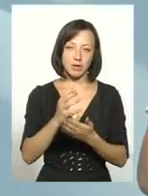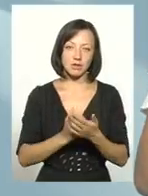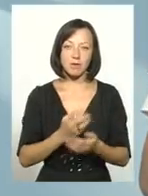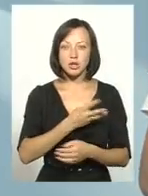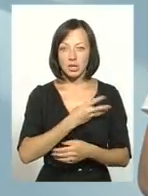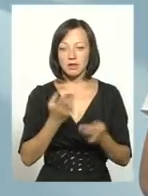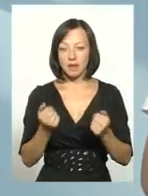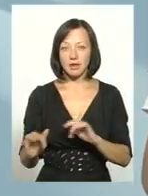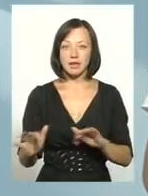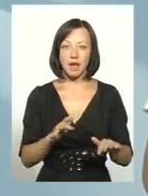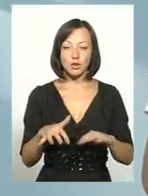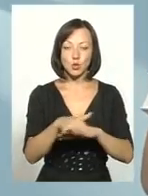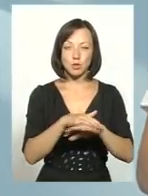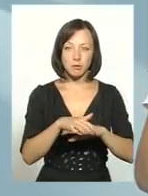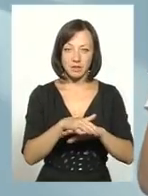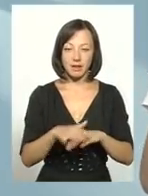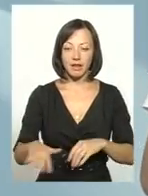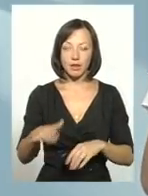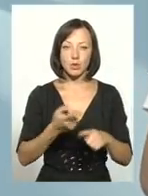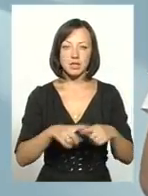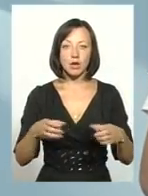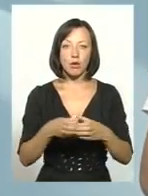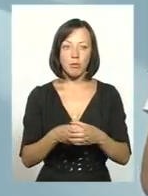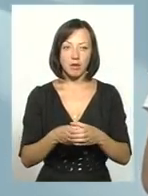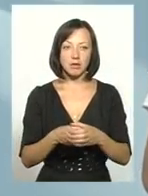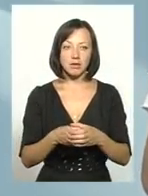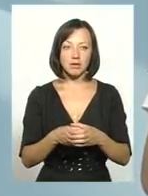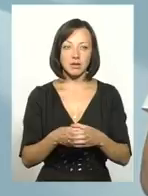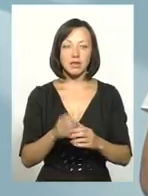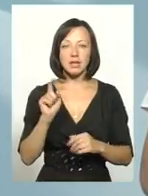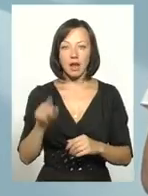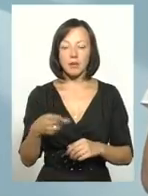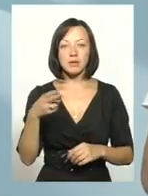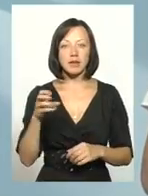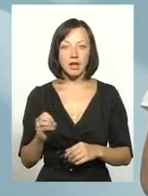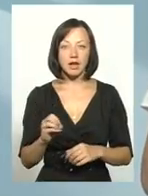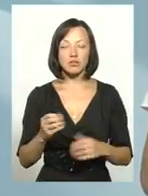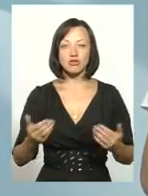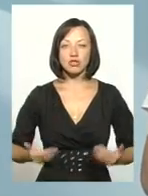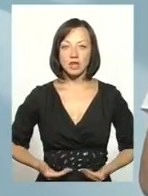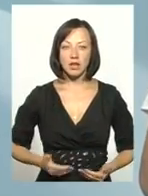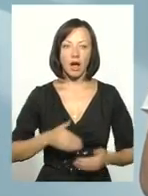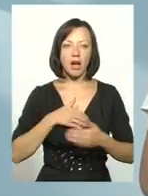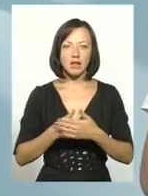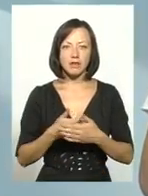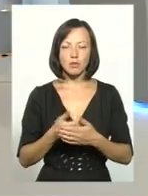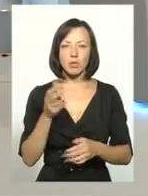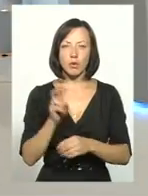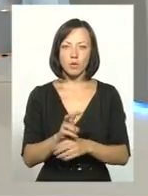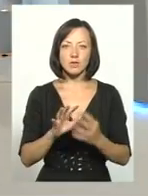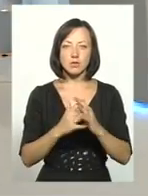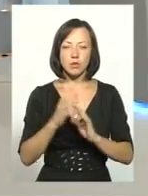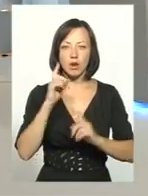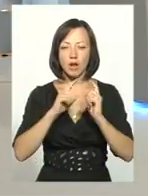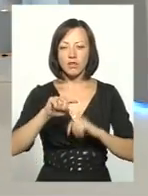да і діяльність громадянського суспільства на території цих громад. Що там гріха таїти? Там, де жителі, активісти активно приходять в Сільську